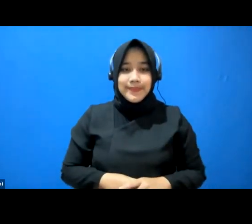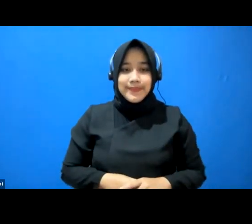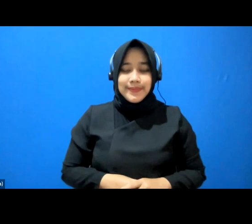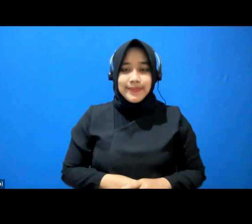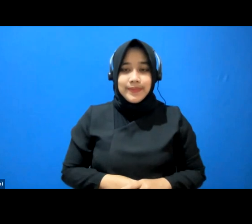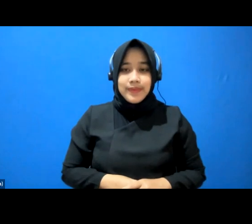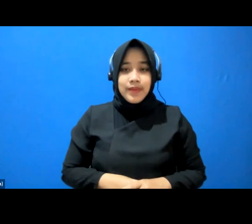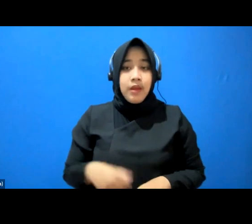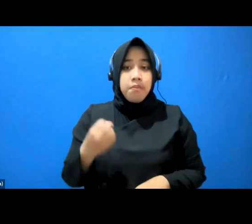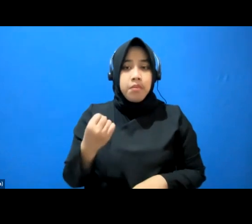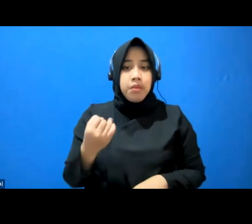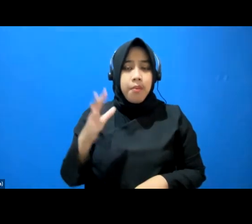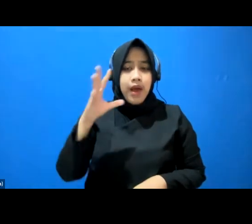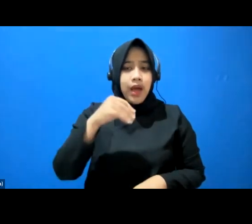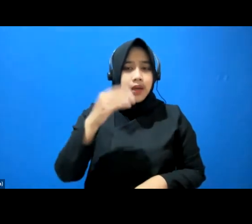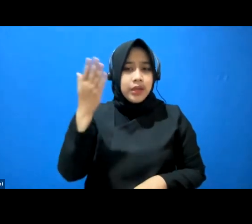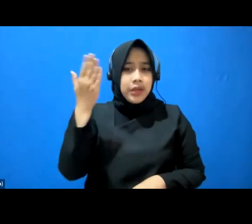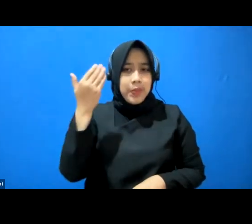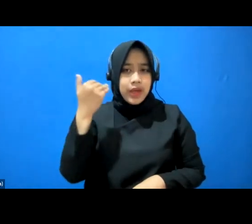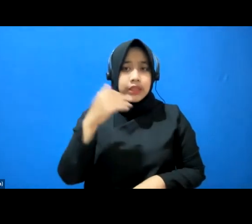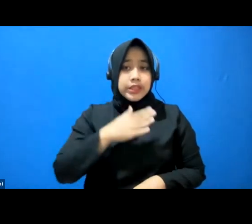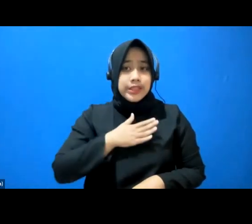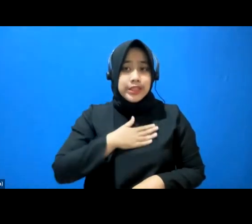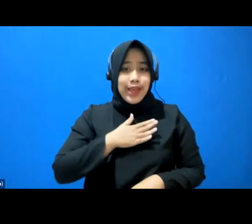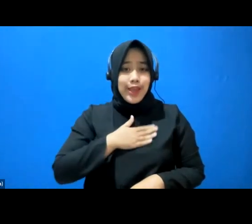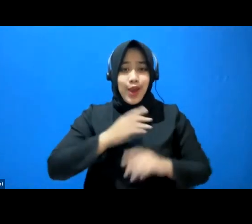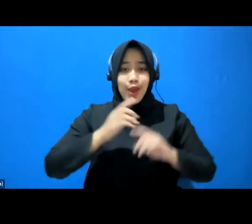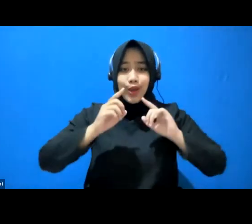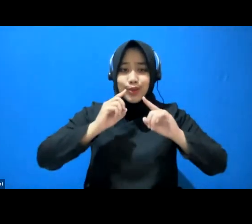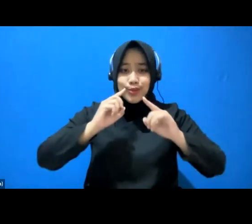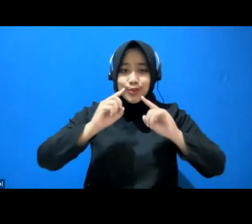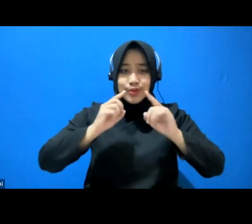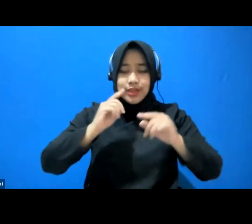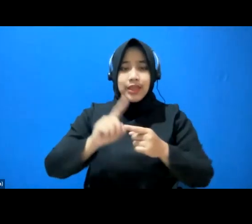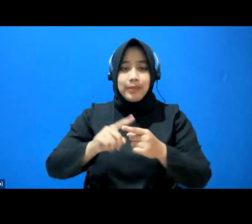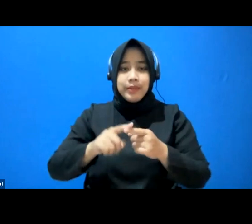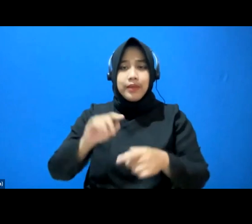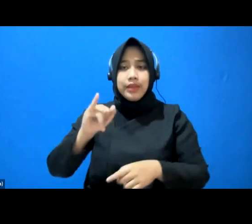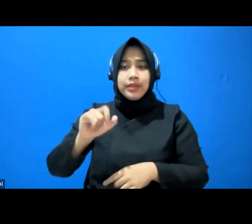beberapa hari lalu saya diskusi dengan teman-teman ISAJR,